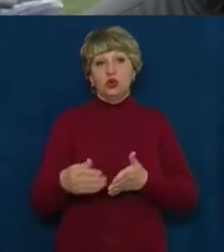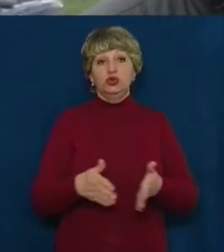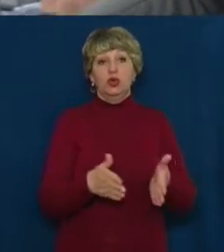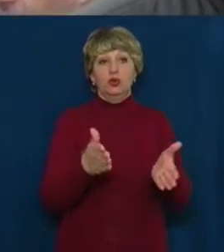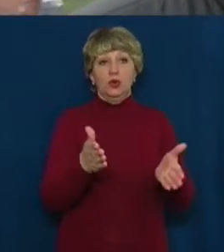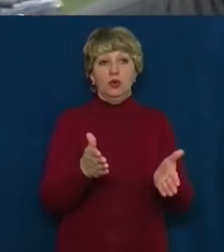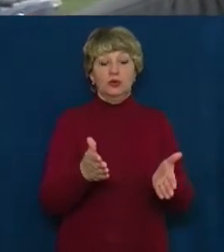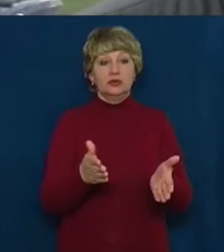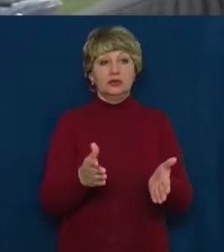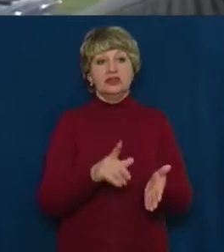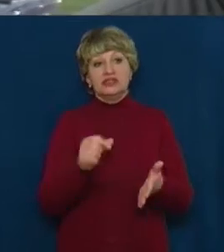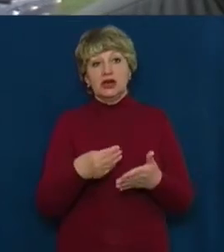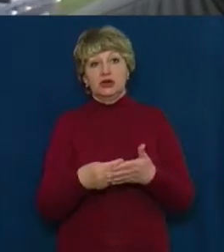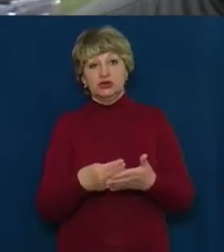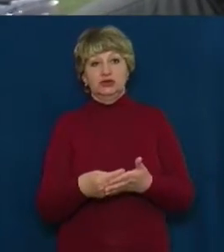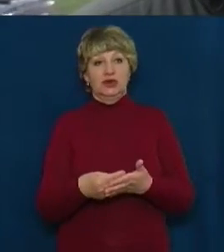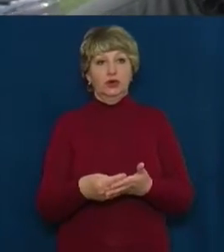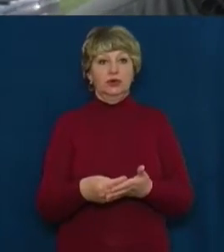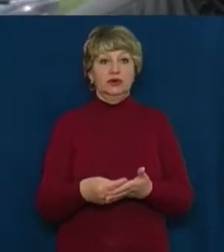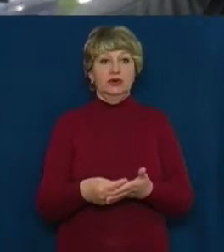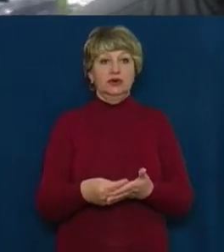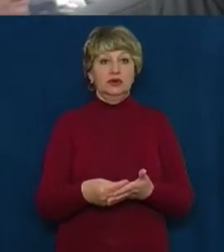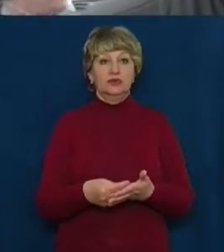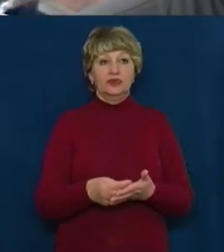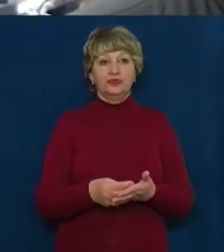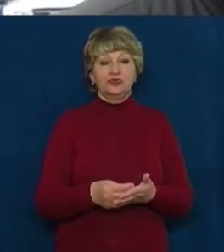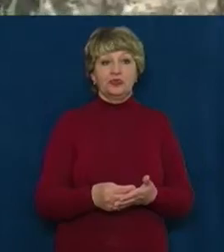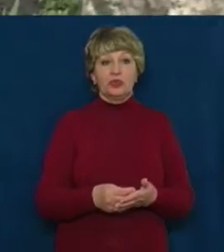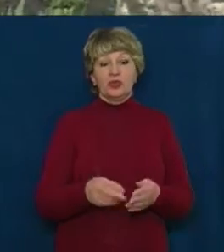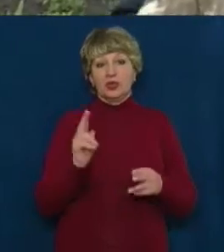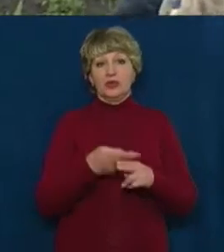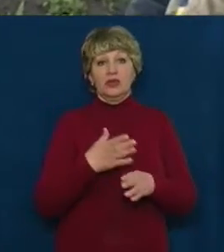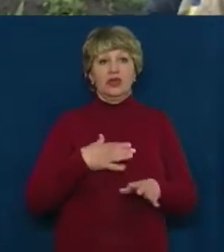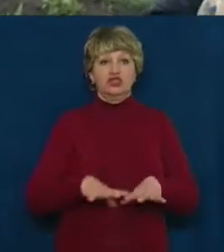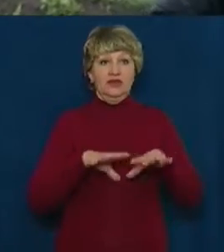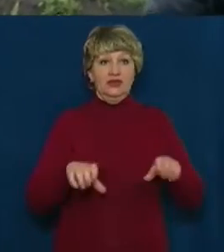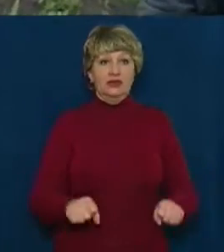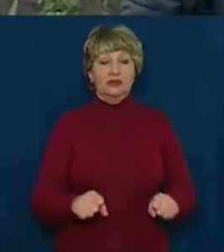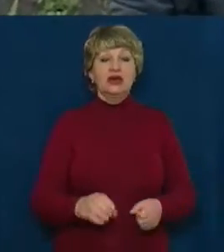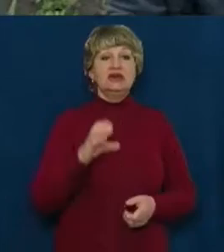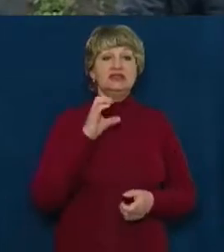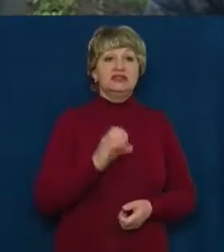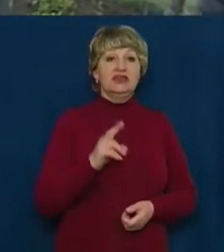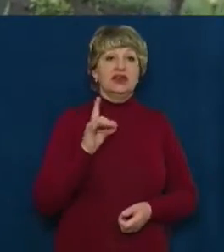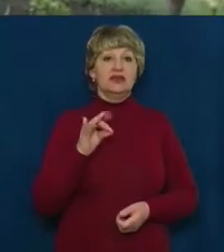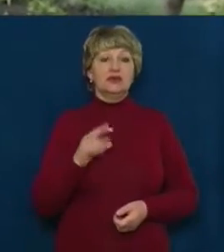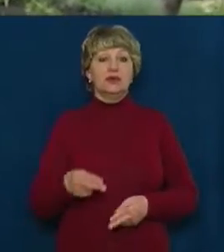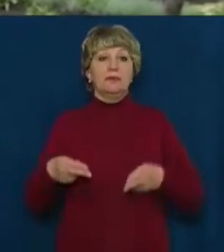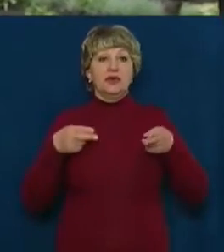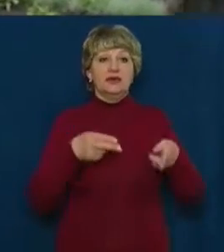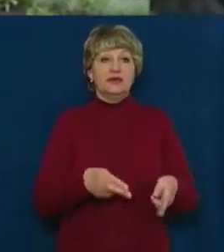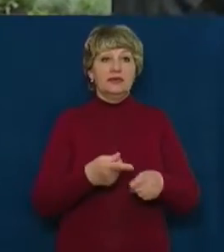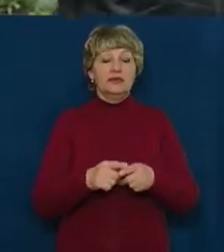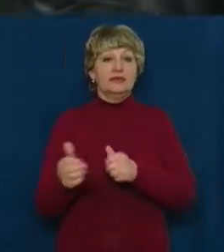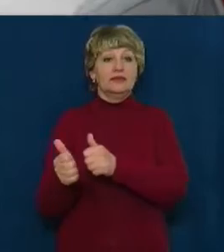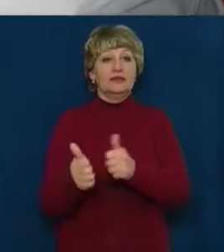рахунок не дбалося нашої, можливо, влади. Сергій Кривошая до Чорнобая на акцію приїхав із прилеглого